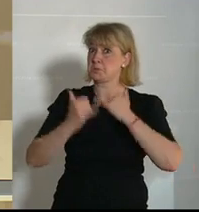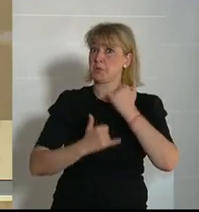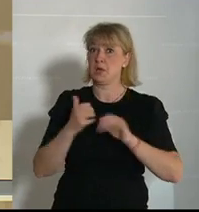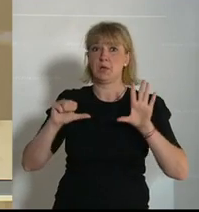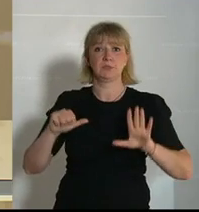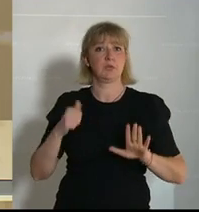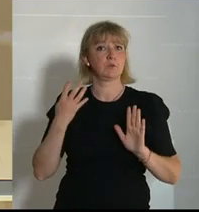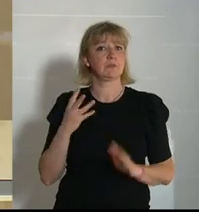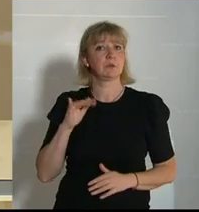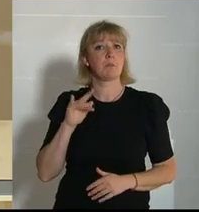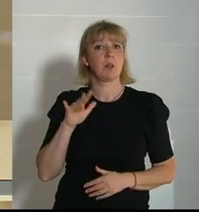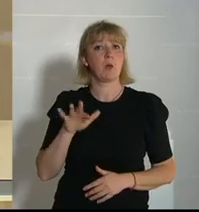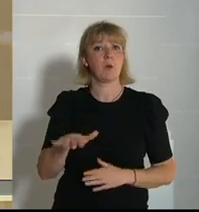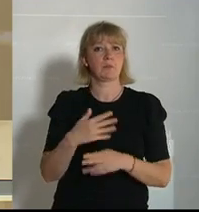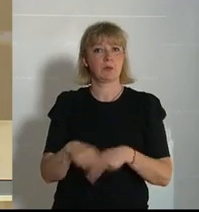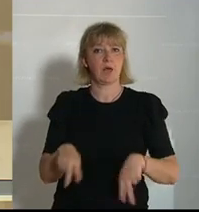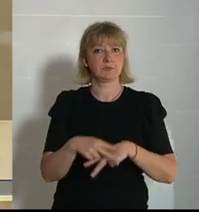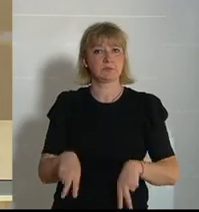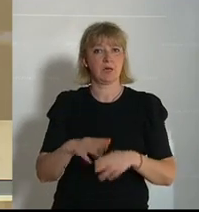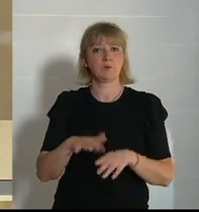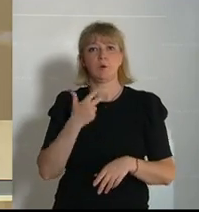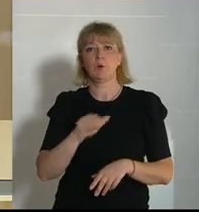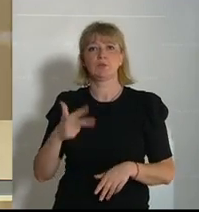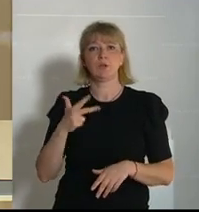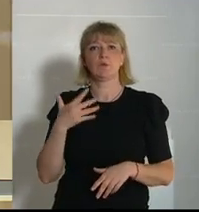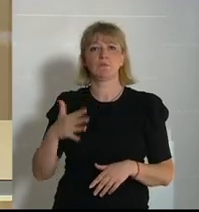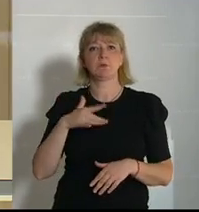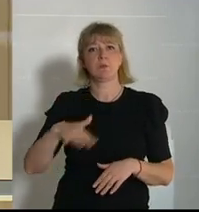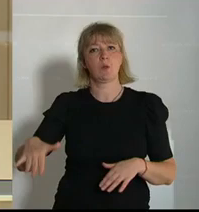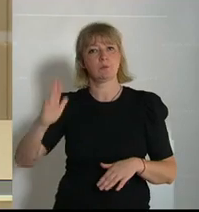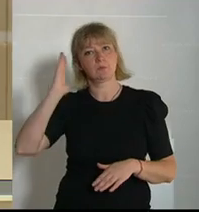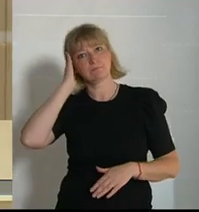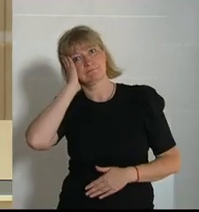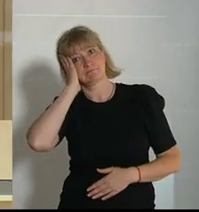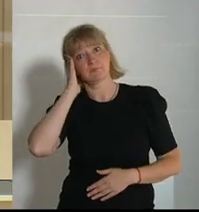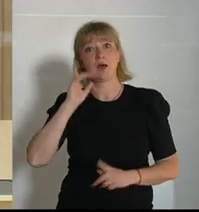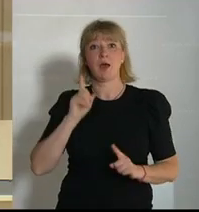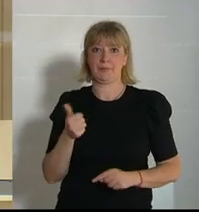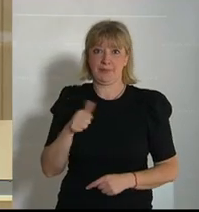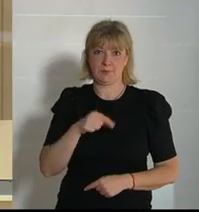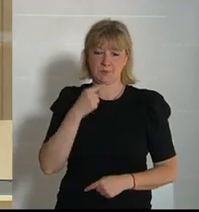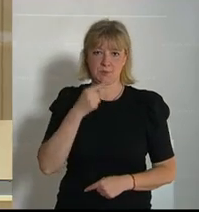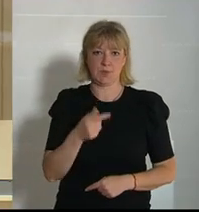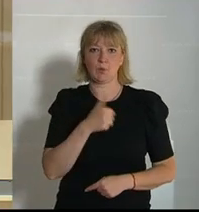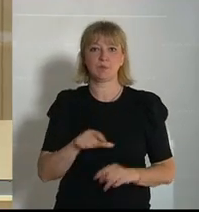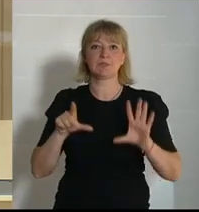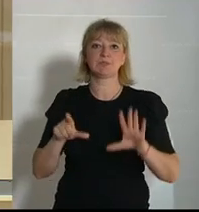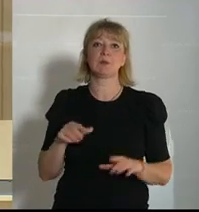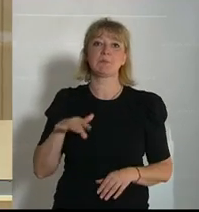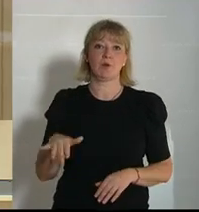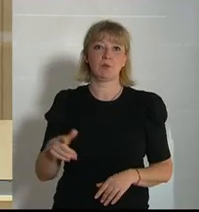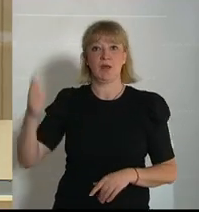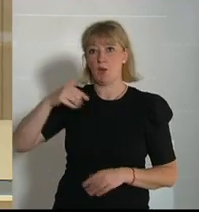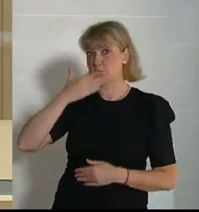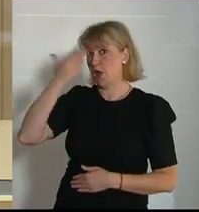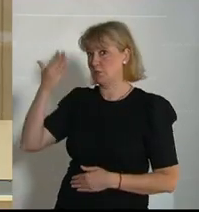46 Millionen Gästen und 153 Millionen Nächtigungen. Wobei man dazu sagen muss, dass 107 Millionen aus